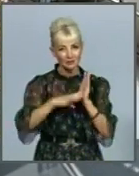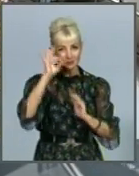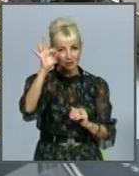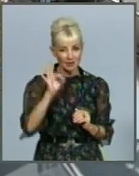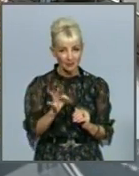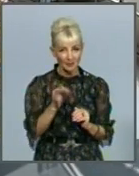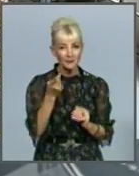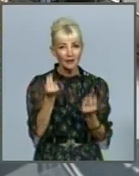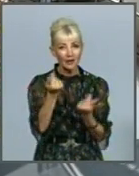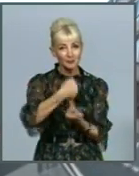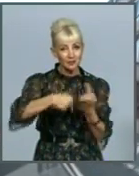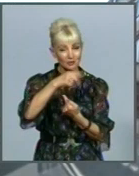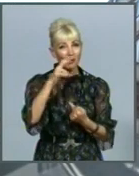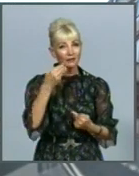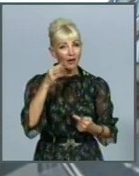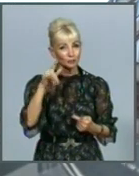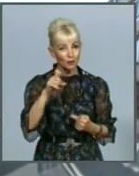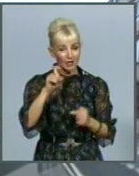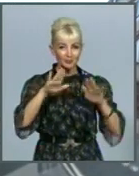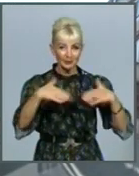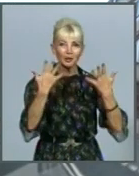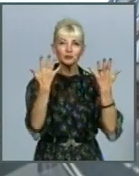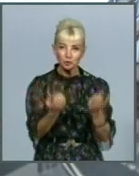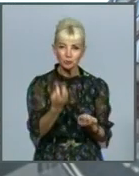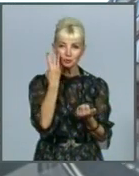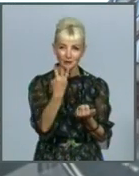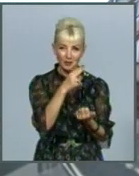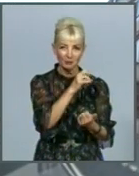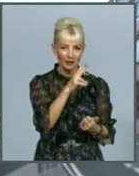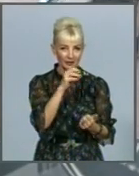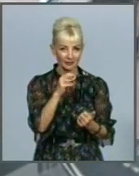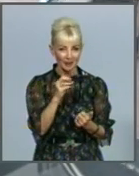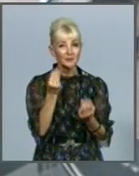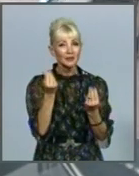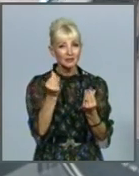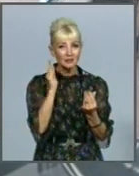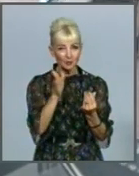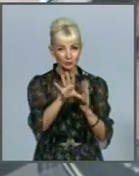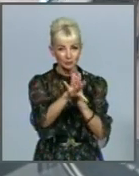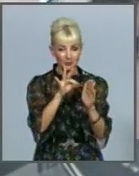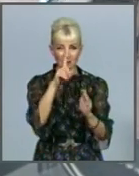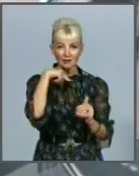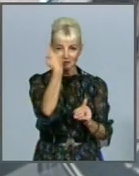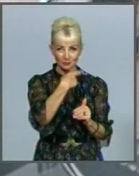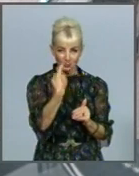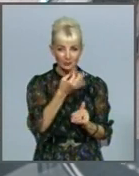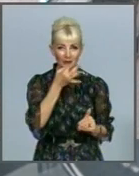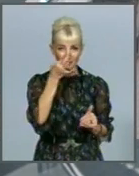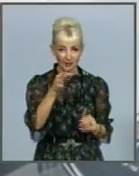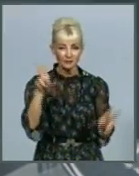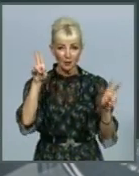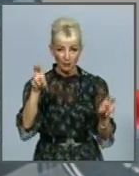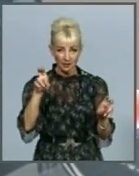Для бізнесу «Нафтогаз» пропонує ще три тарифні пакети, за якими ціна визначатиметься індивідуально, повідомляють у